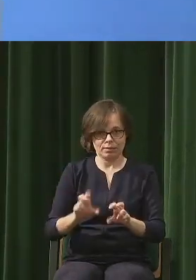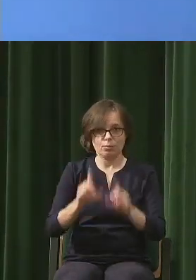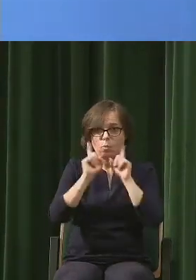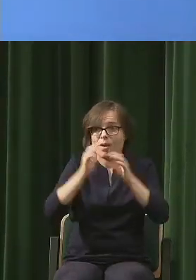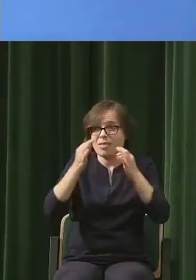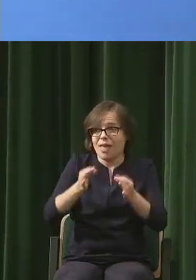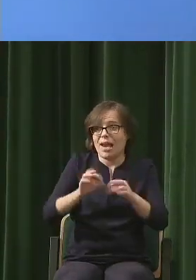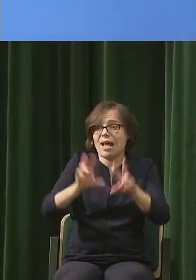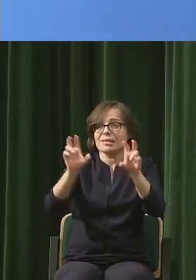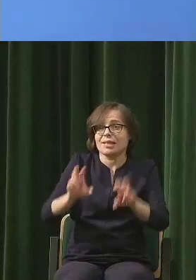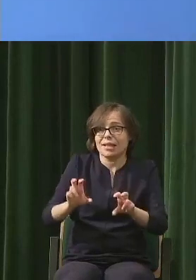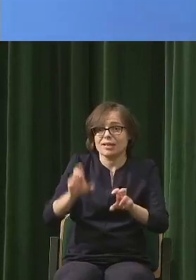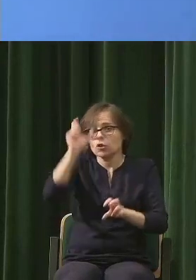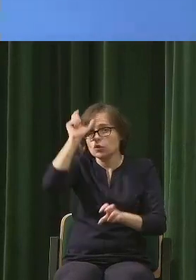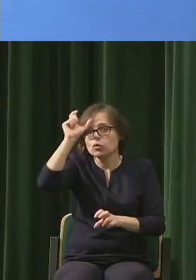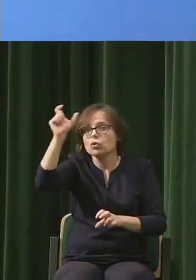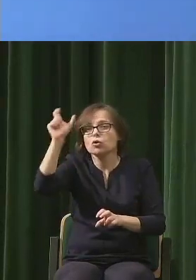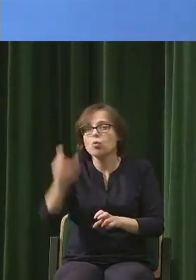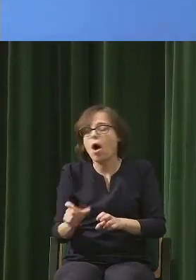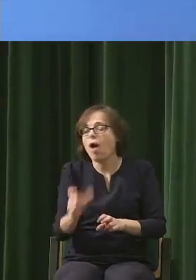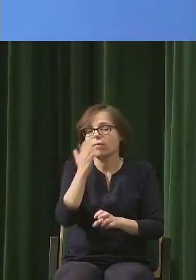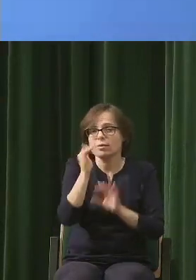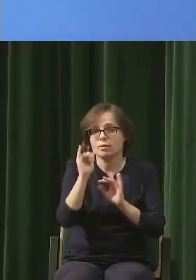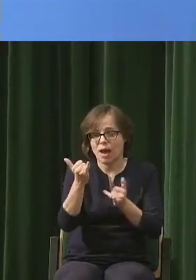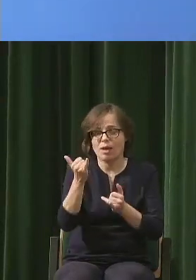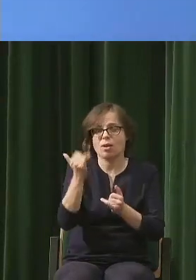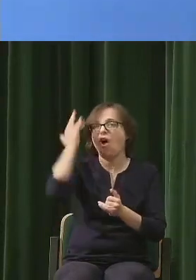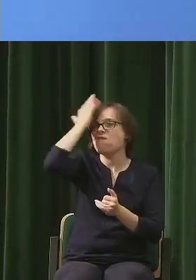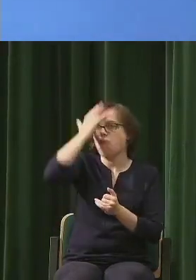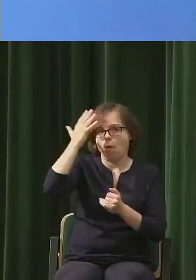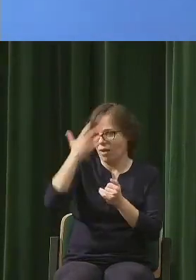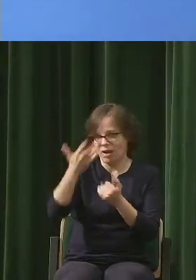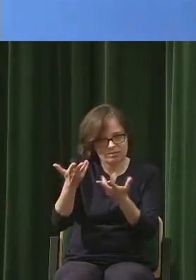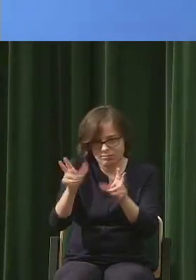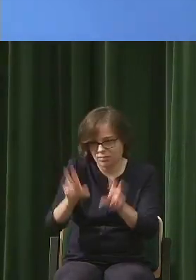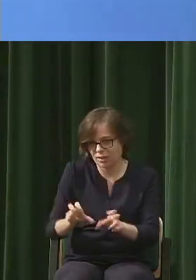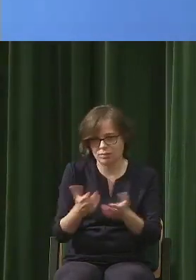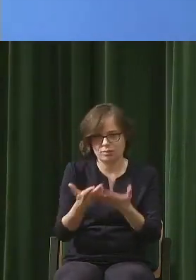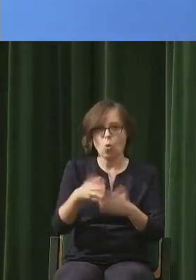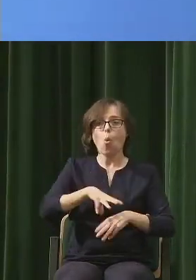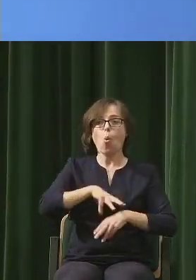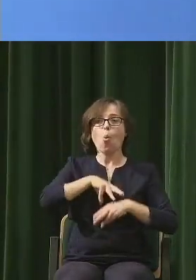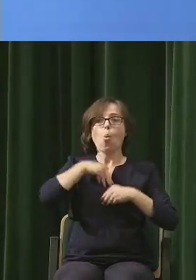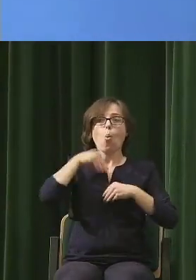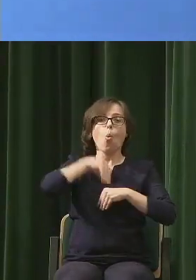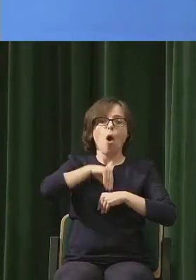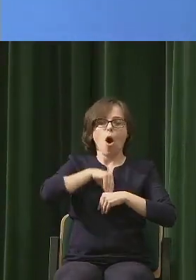duchowości człowieka. Zapomnieliśmy, że mamy to. To zostało w bardzo dużej